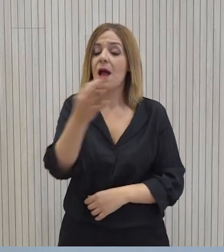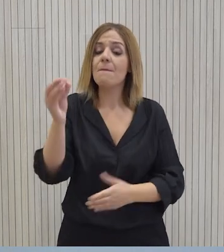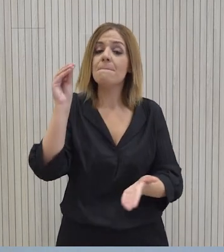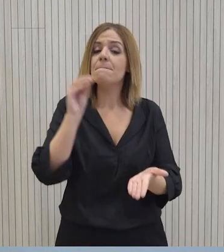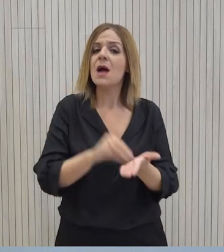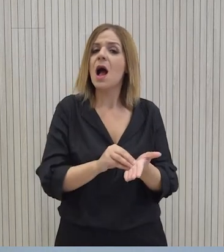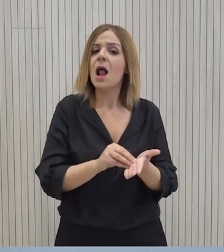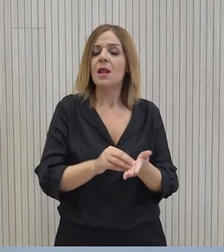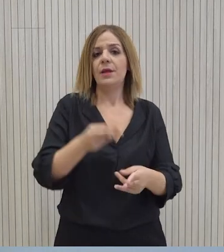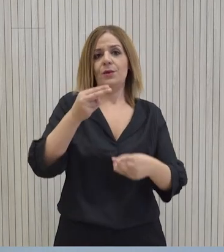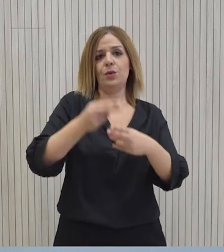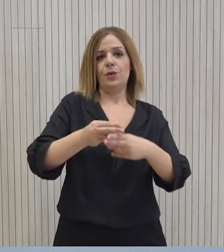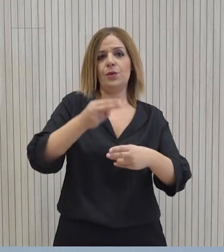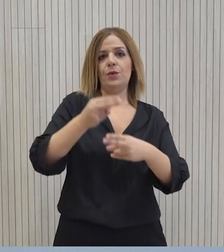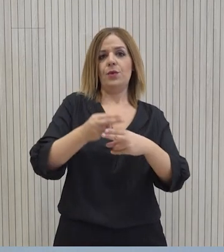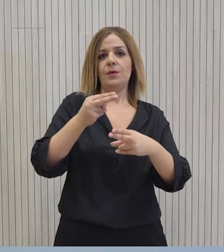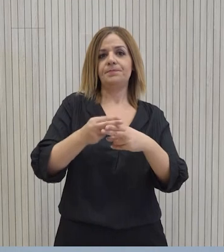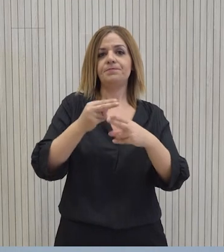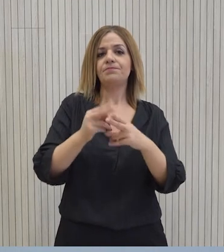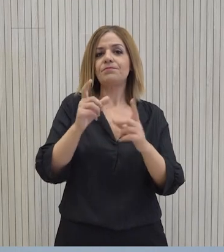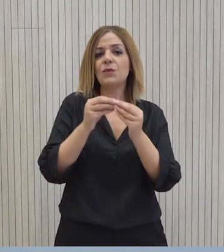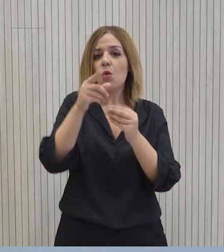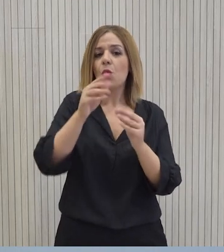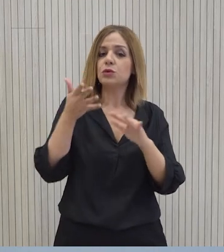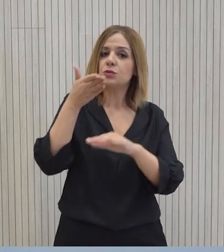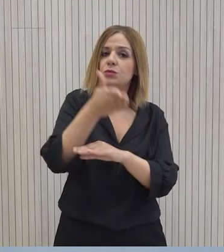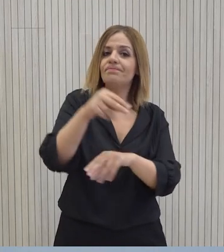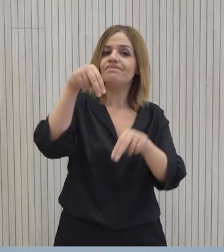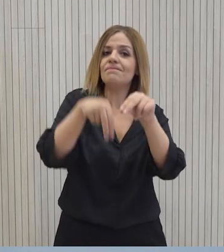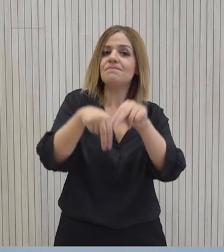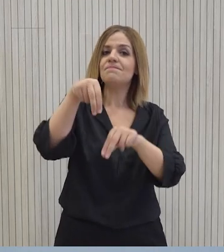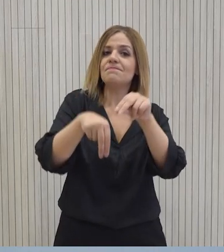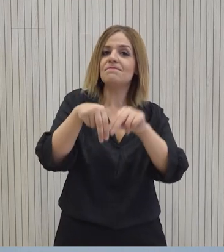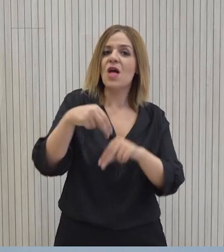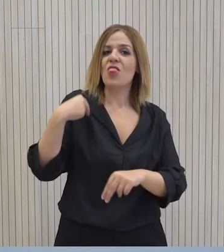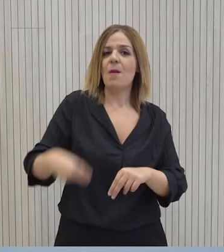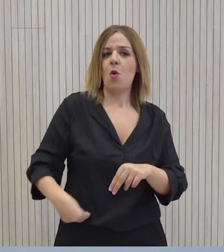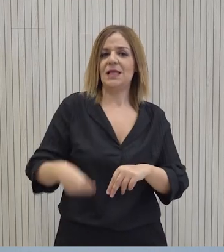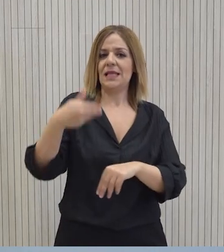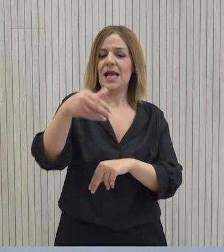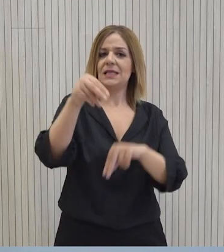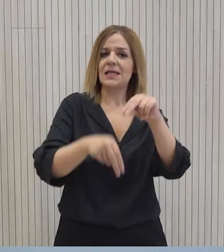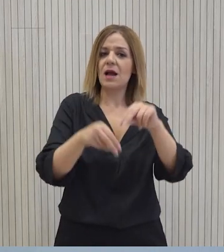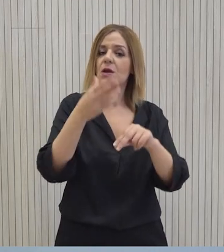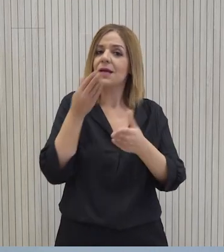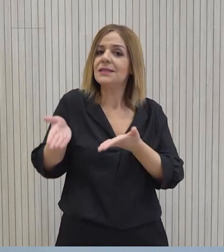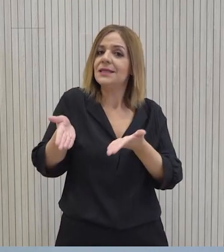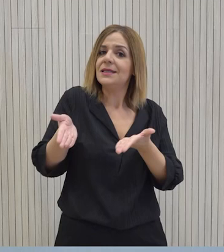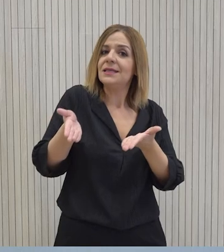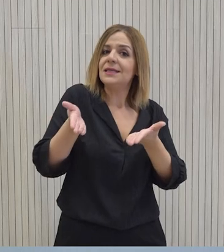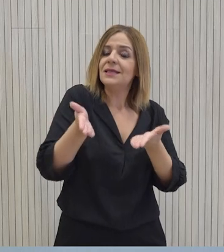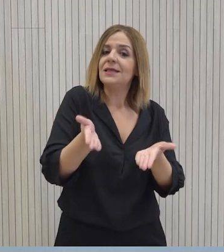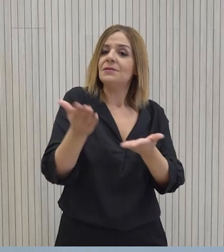ακόμα μια φορά τη σημασία που έχει η μαζική συμμετοχή των προσφύγων μας στην προσεχή εκλογική διαδικασία και να ενθαρρύνει